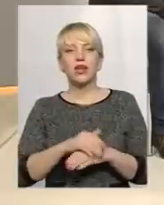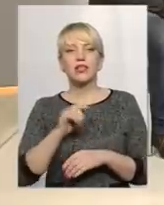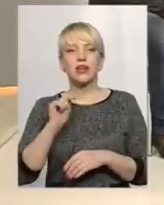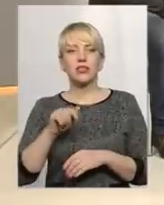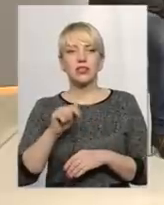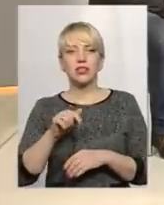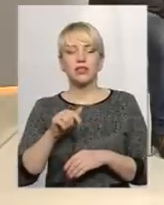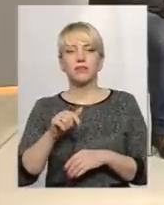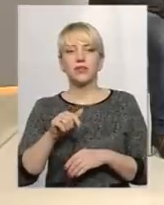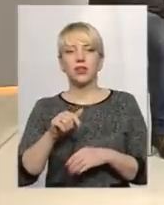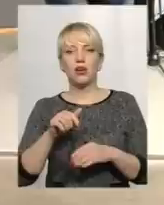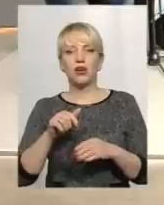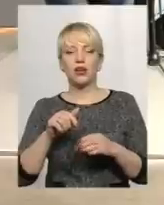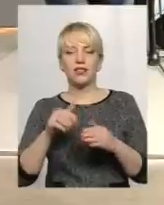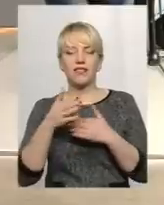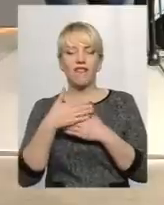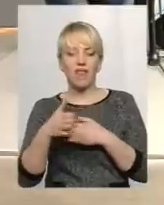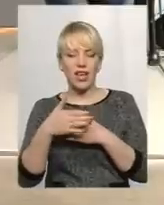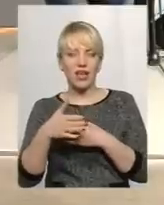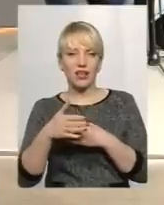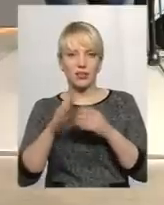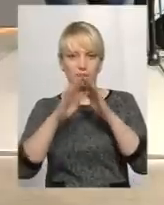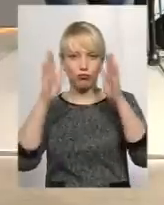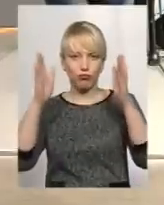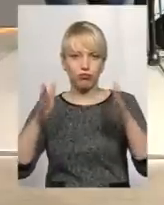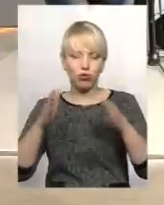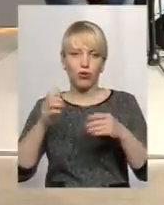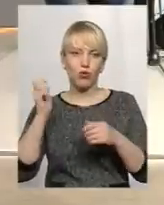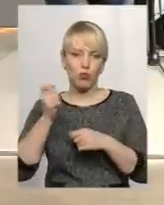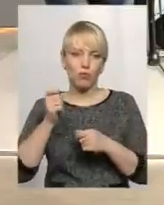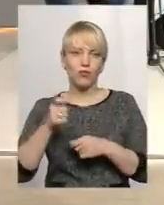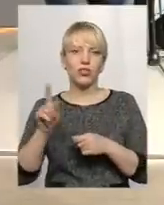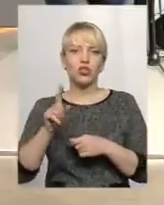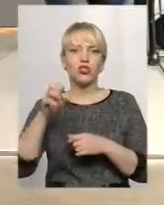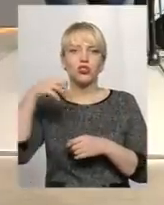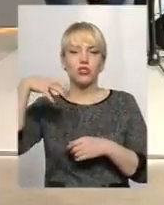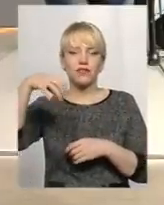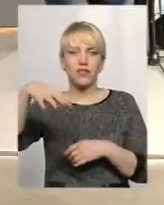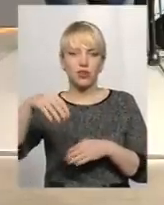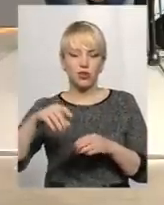дверей, те, що заведене світло в Печеру,